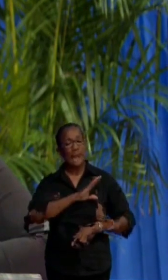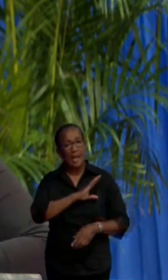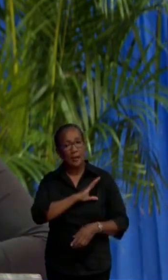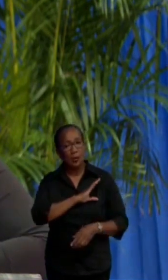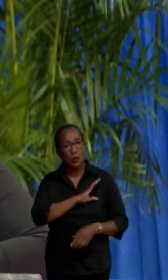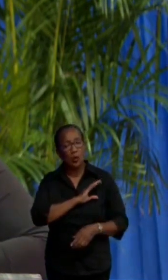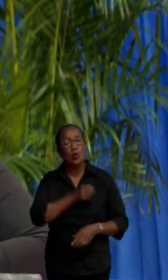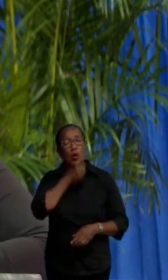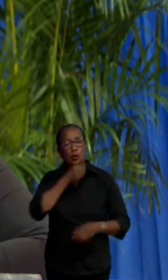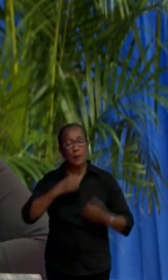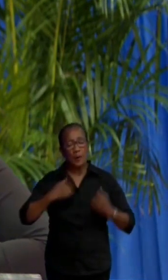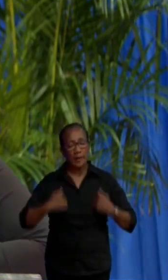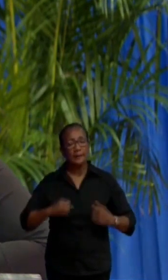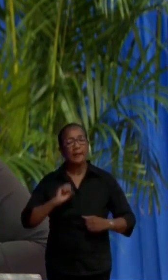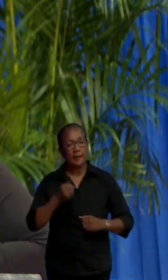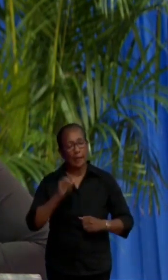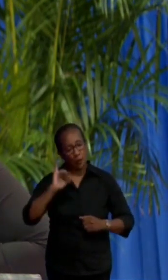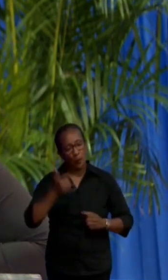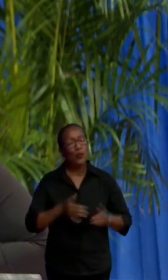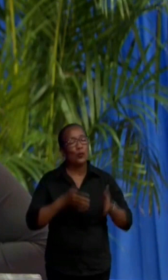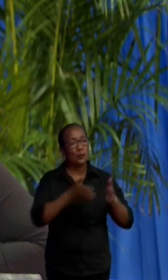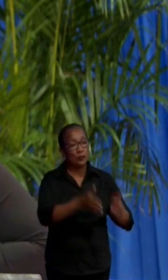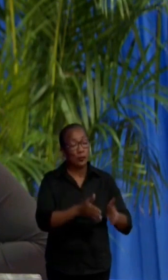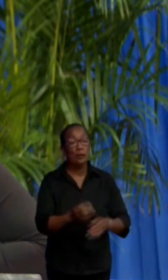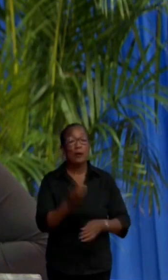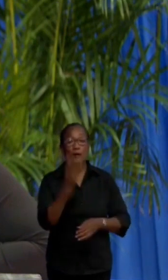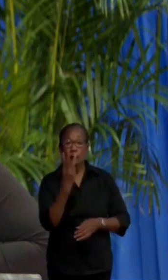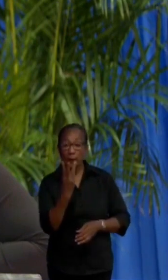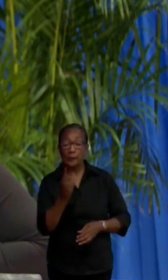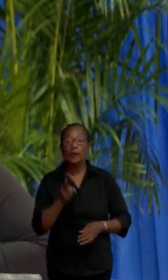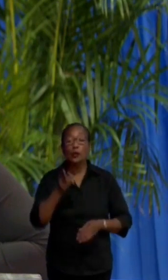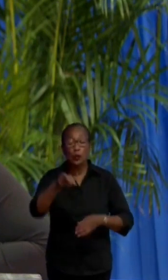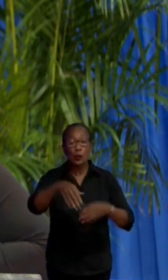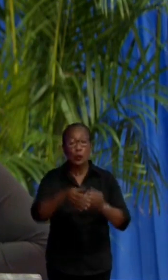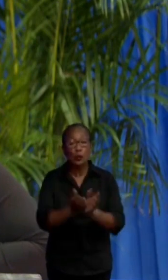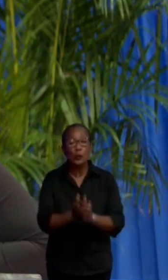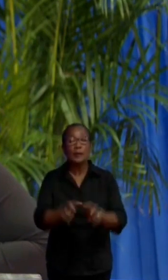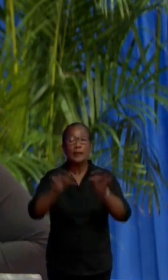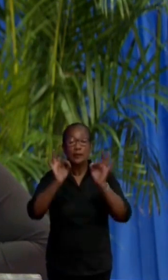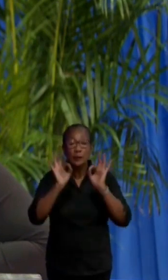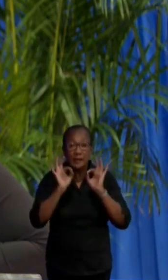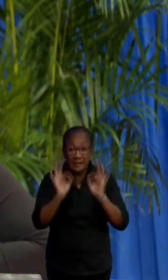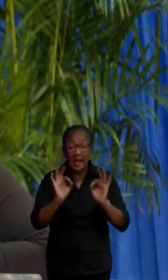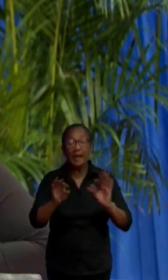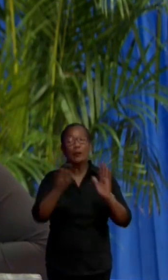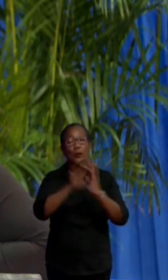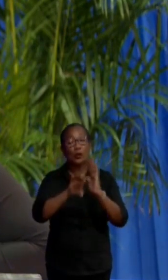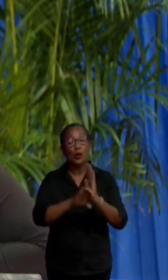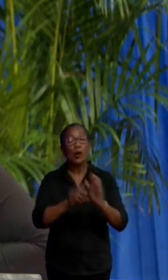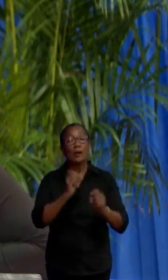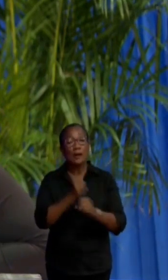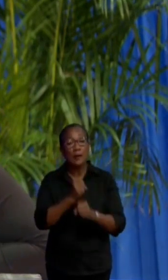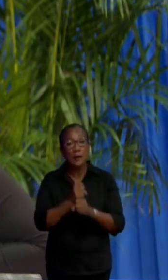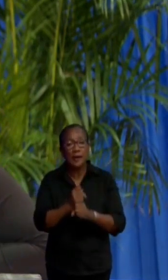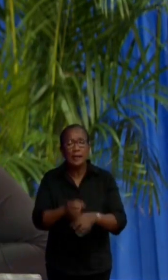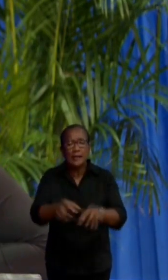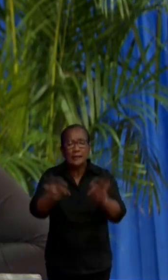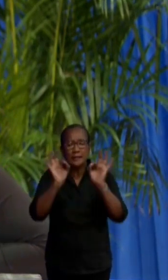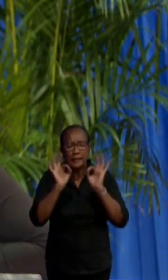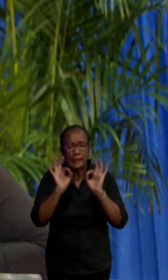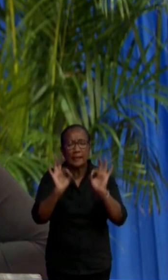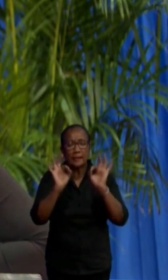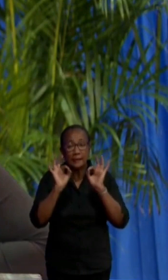onze senioren. En ook voor die drie doelgroepen zijn er speciale protocollen opgemaakt die strikt